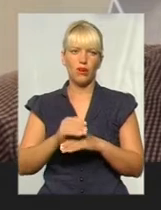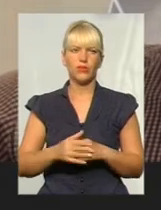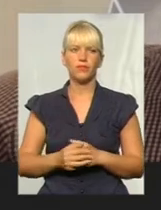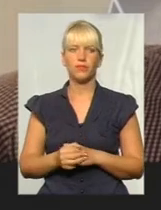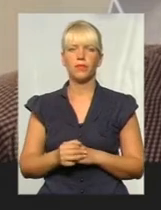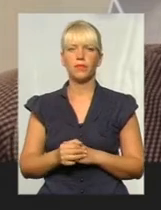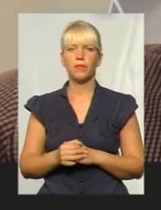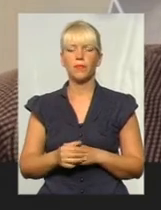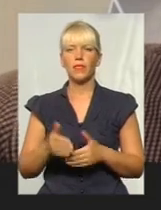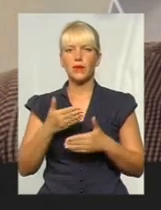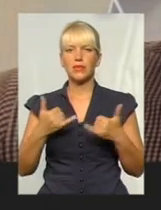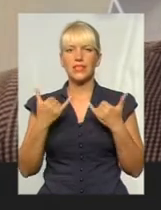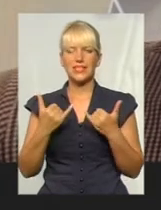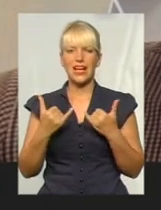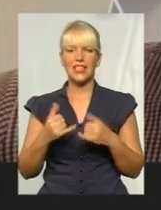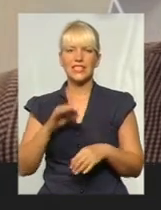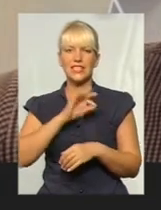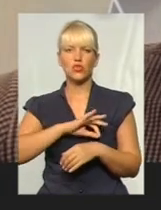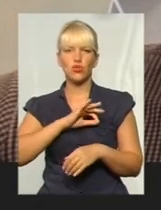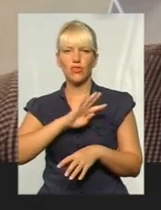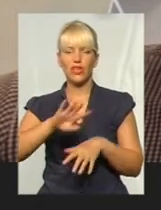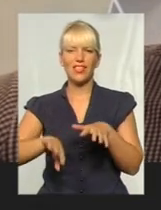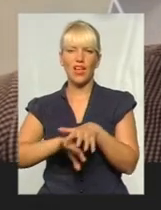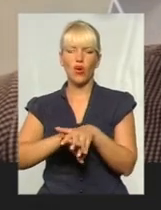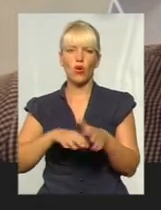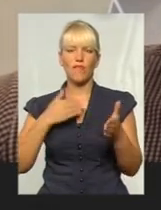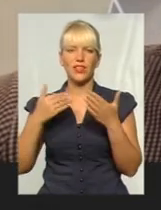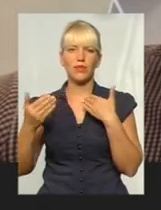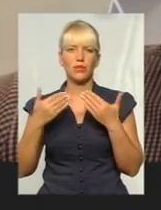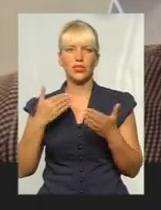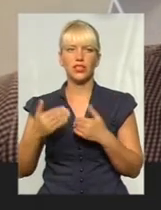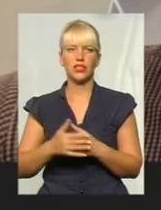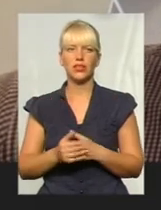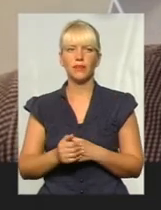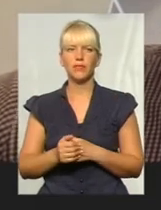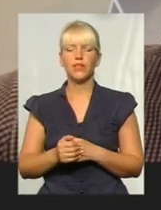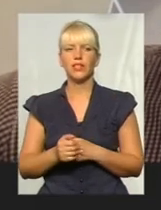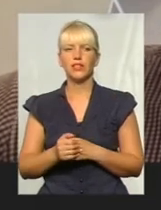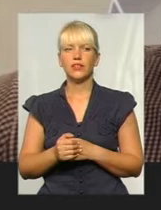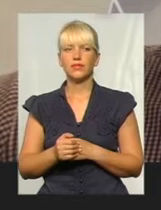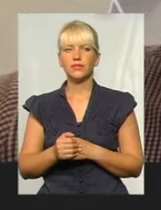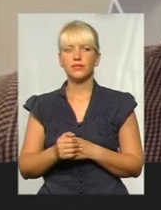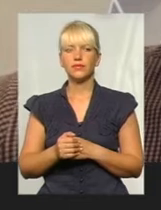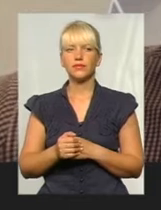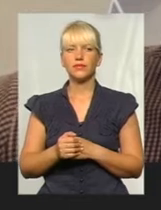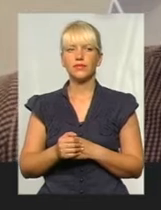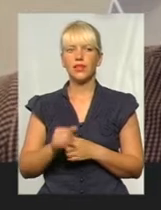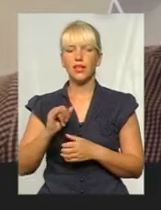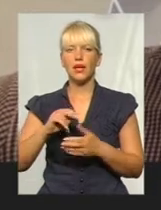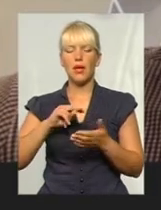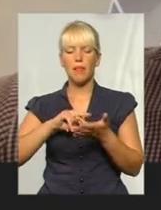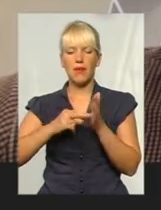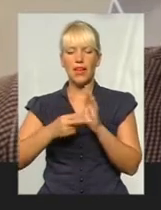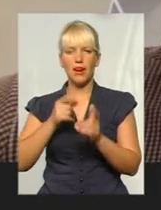власне, я кажу, що ми зараз застосовуємо інтегрований підхід до вулиців. Ми не вбудовуємо вулицю, а переклановуємо